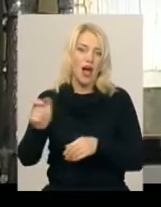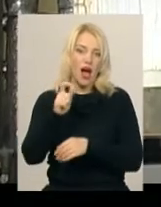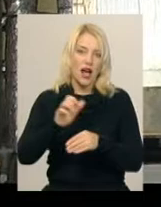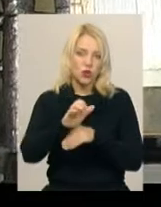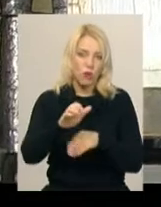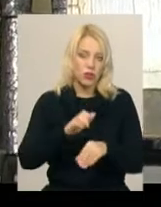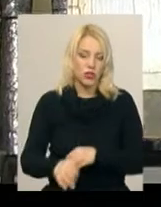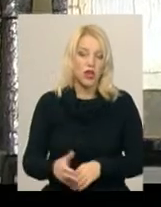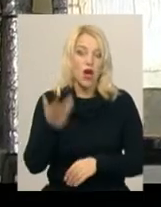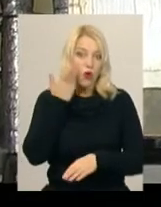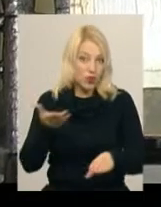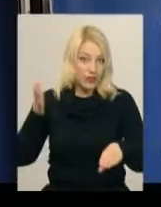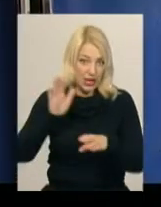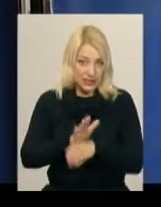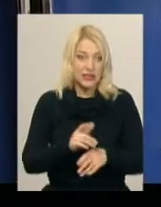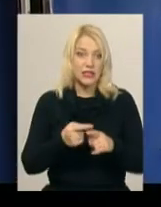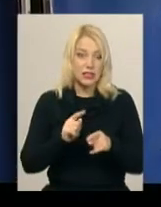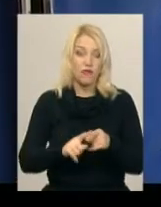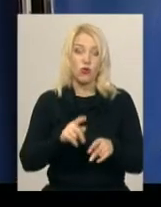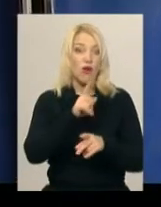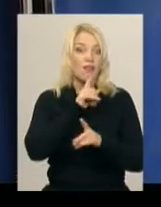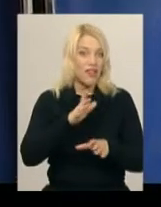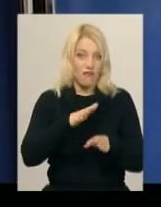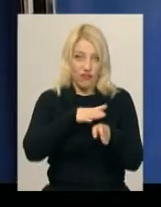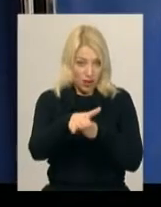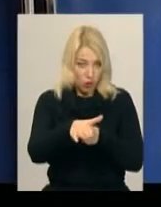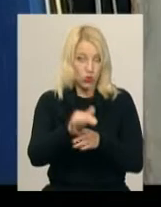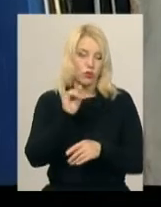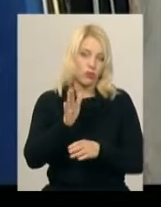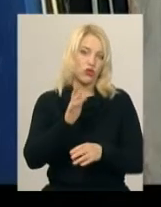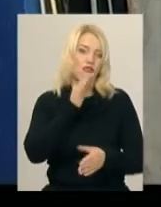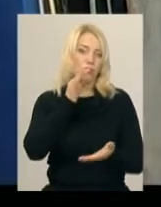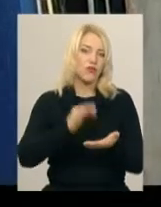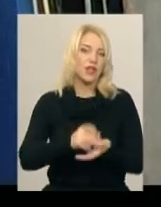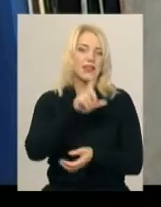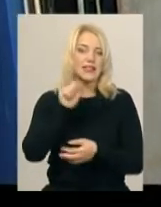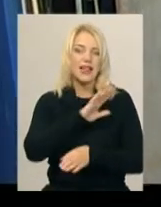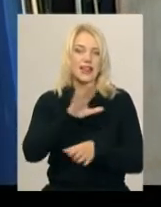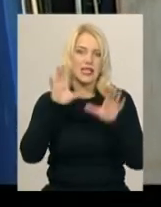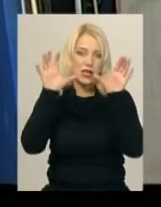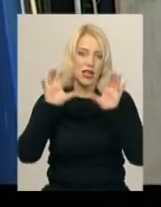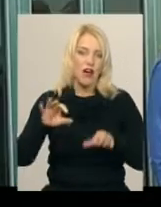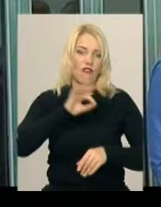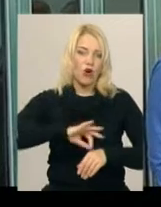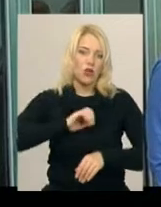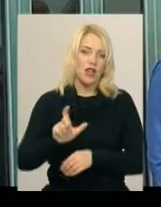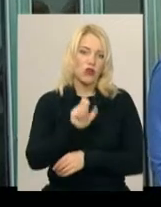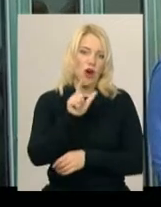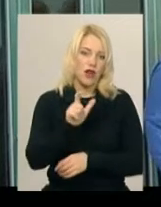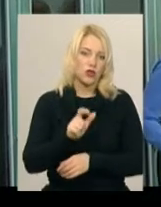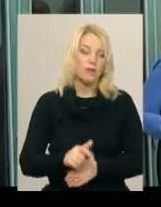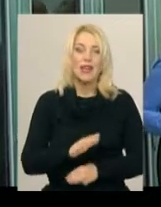вказівку припинити газопостачання «Хмеліськгазі» не виконують, керівники відповідатимуть за несанкціоноване використання газу за законом.